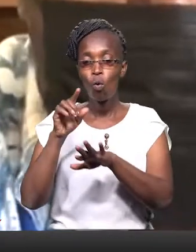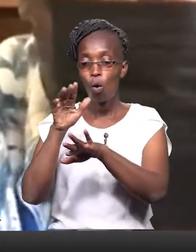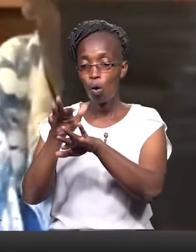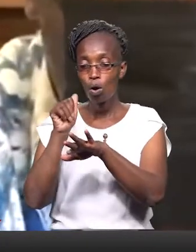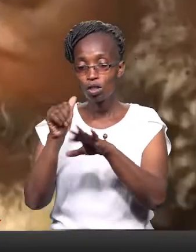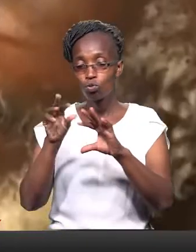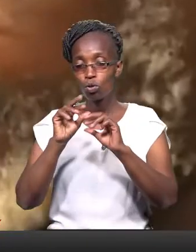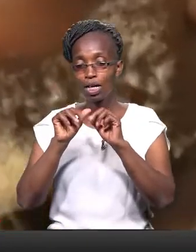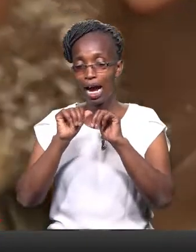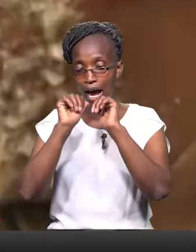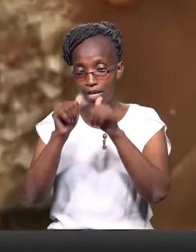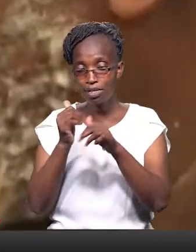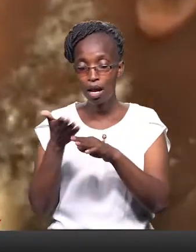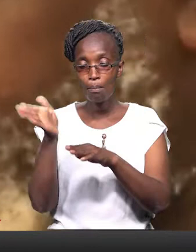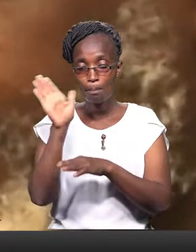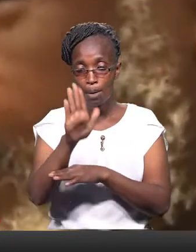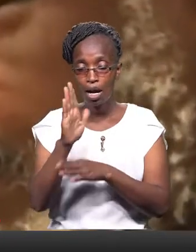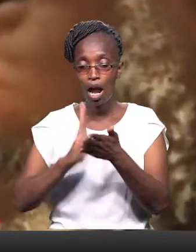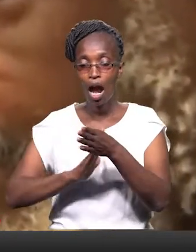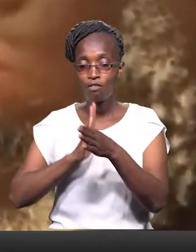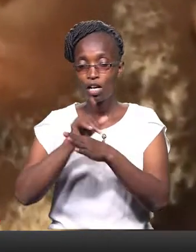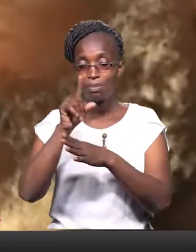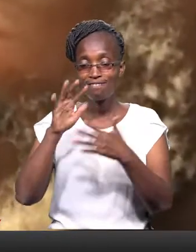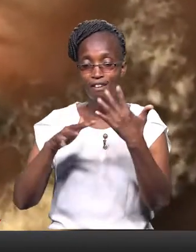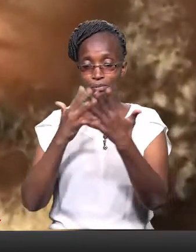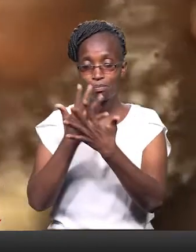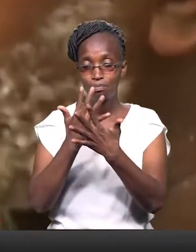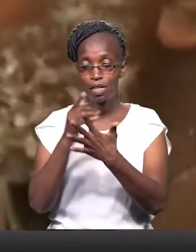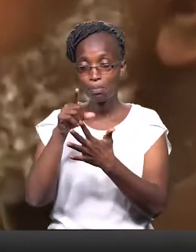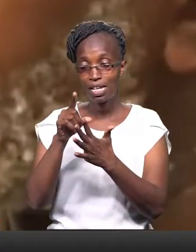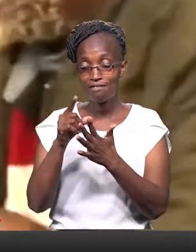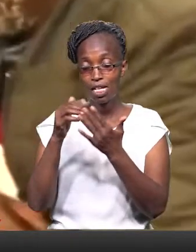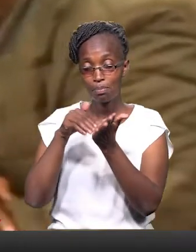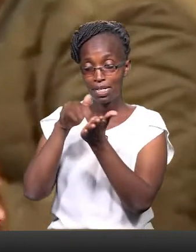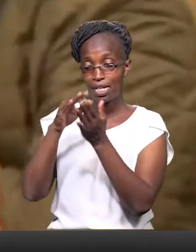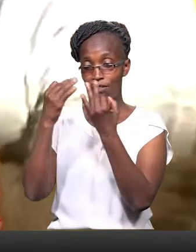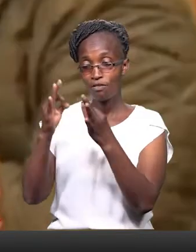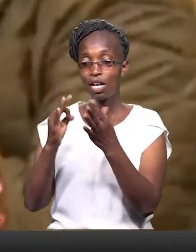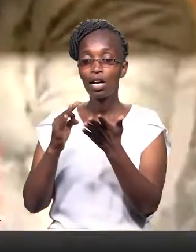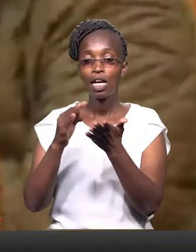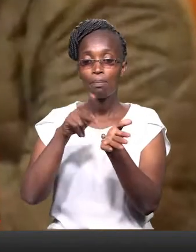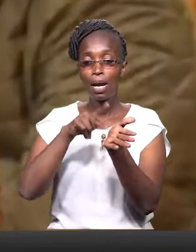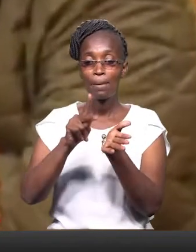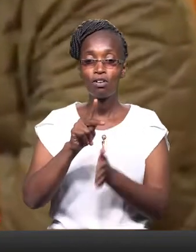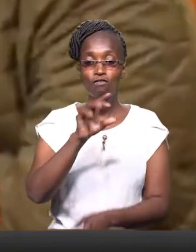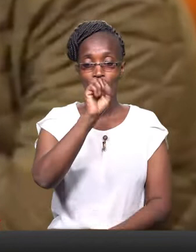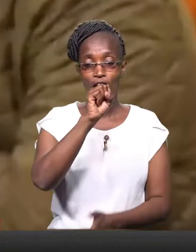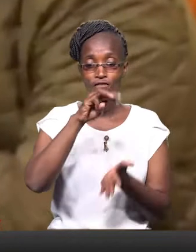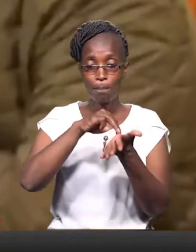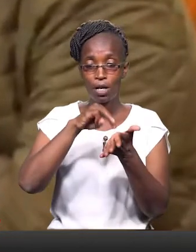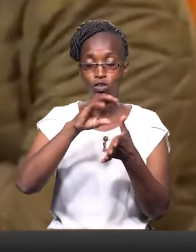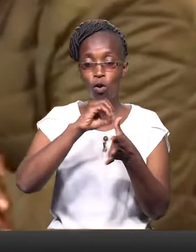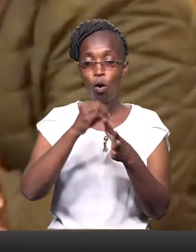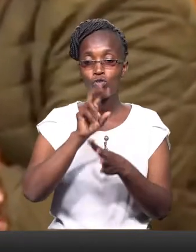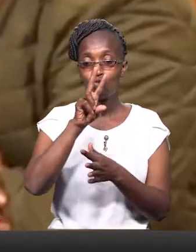mashitaka kuhusu tuhuma za uchuchezi baada ya kukamato kwa kejuma apili. Linturi ya mewachiliwa kwa dhamani ya shilingi milioni tano